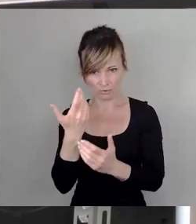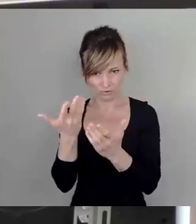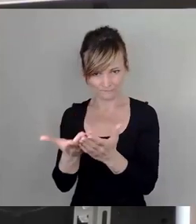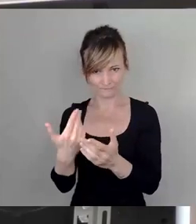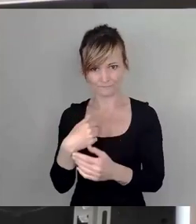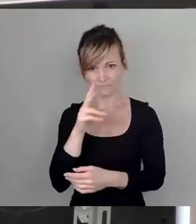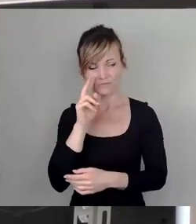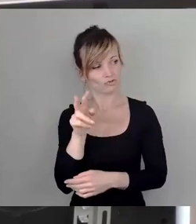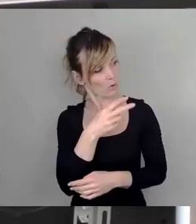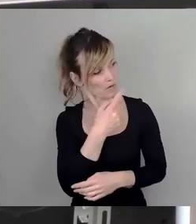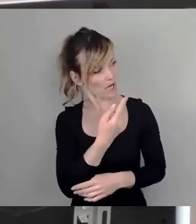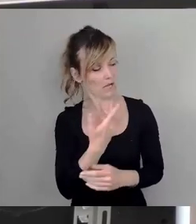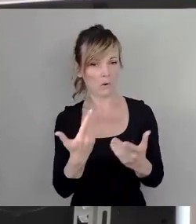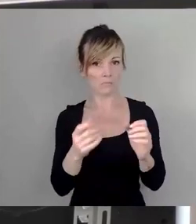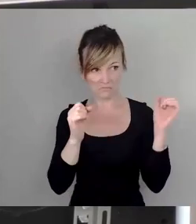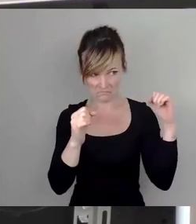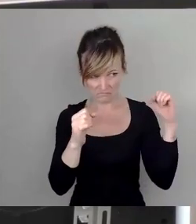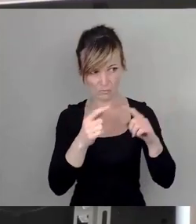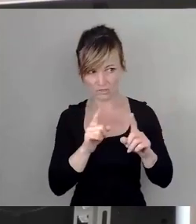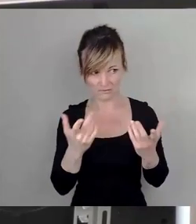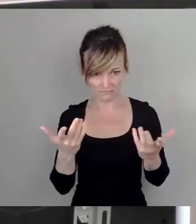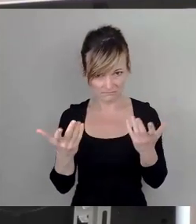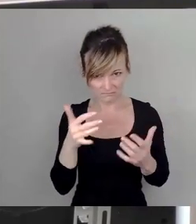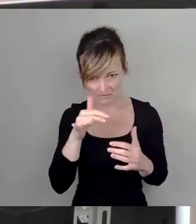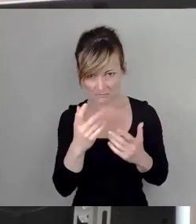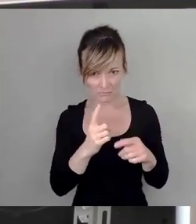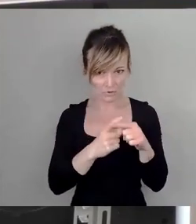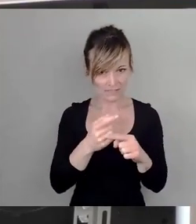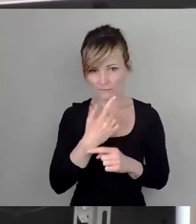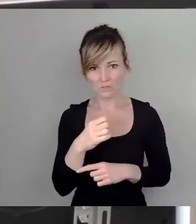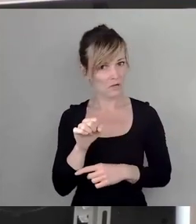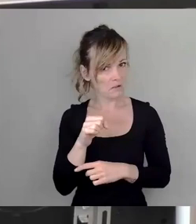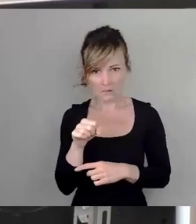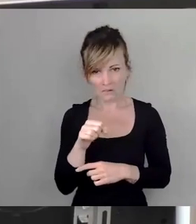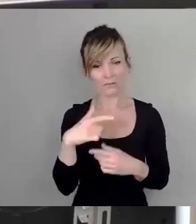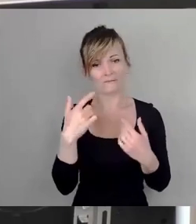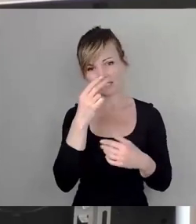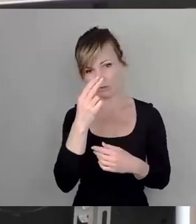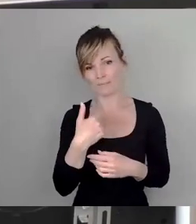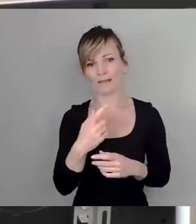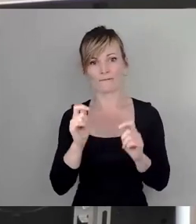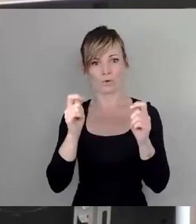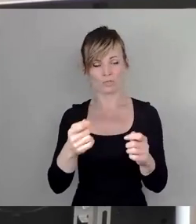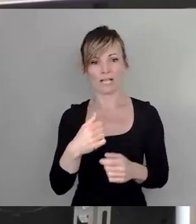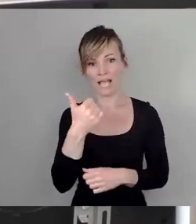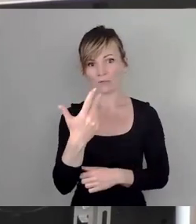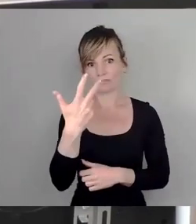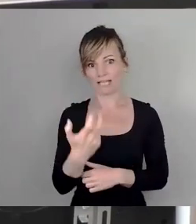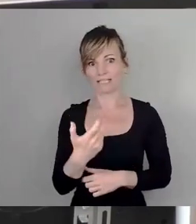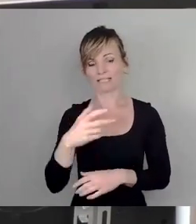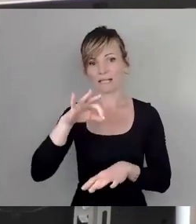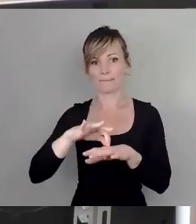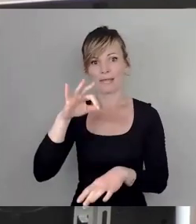um und gucke, ob er nickt oder positiv nickt oder negativ. Mein Vorschlag wäre jetzt vielleicht der 31.03.2025.